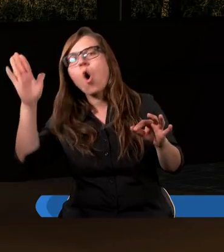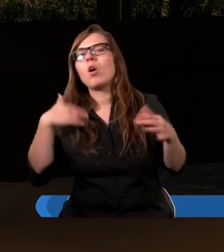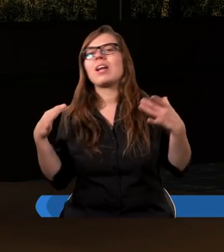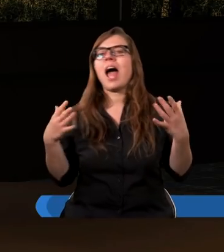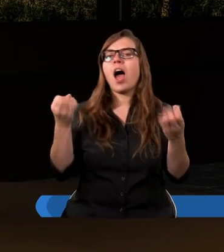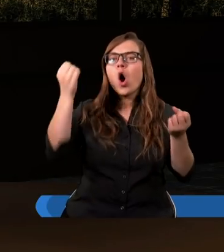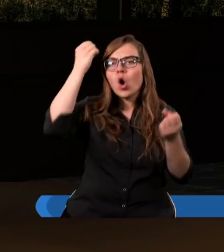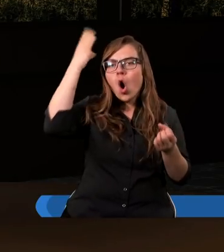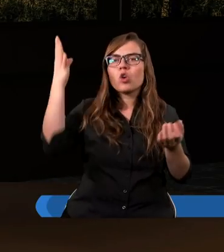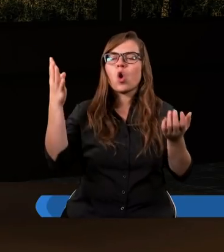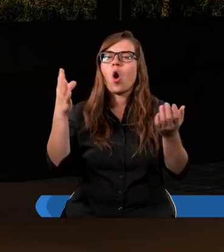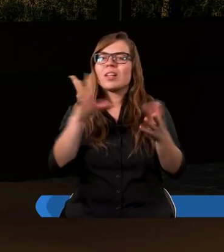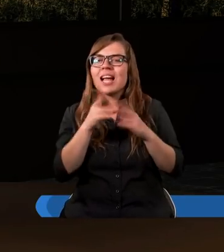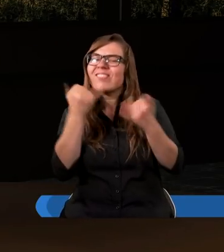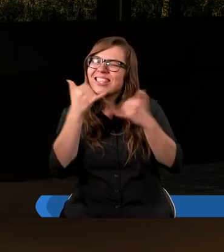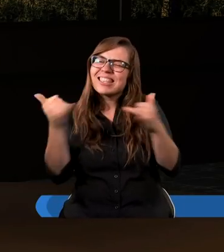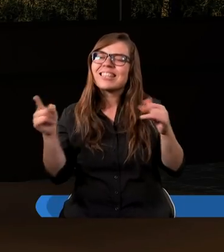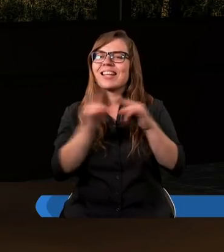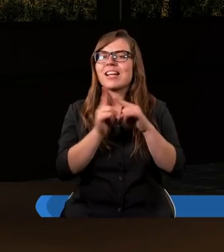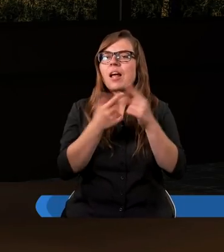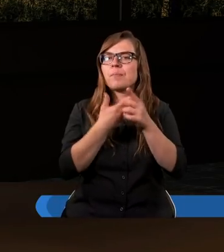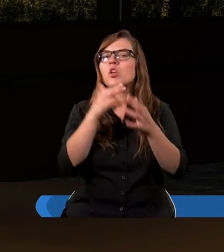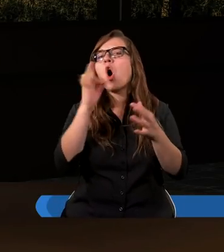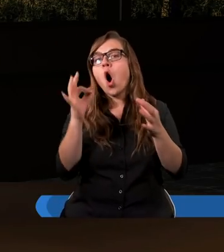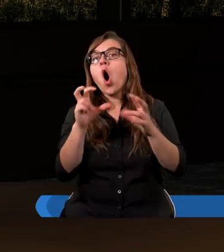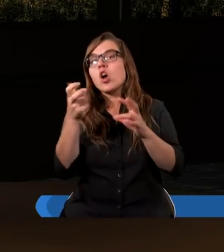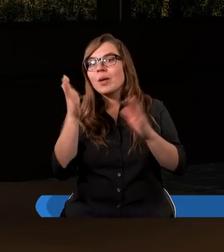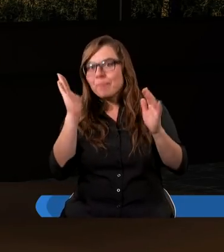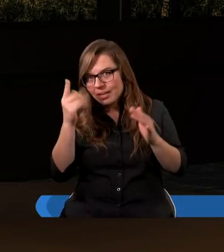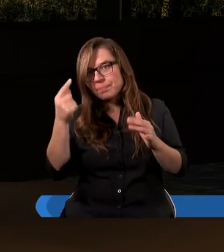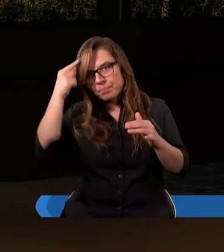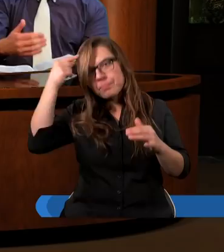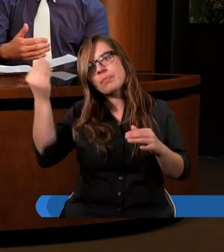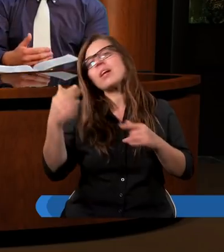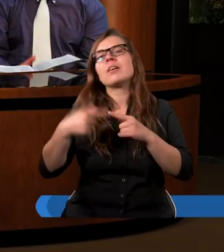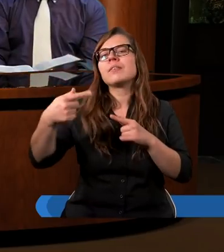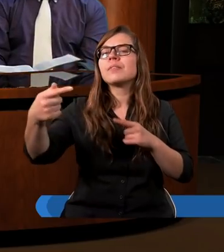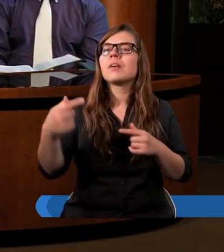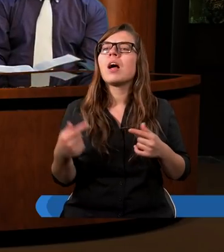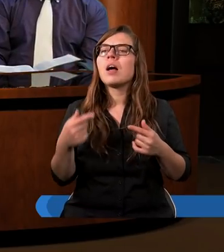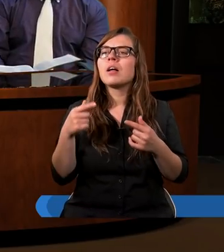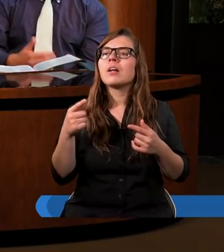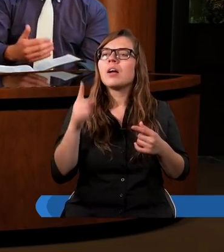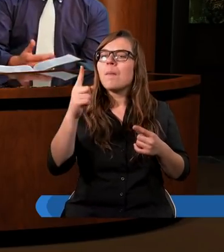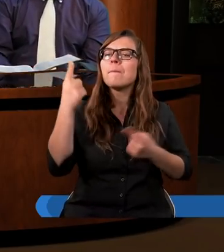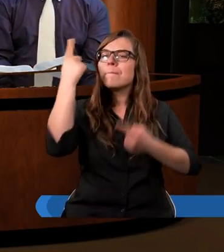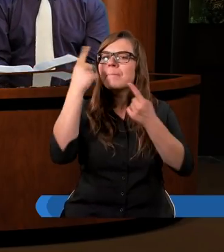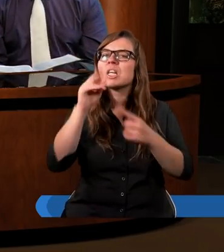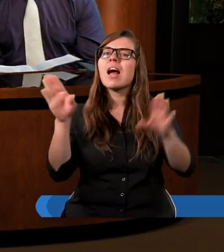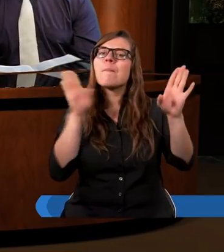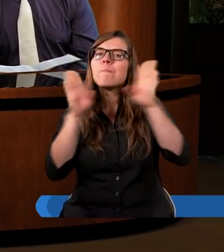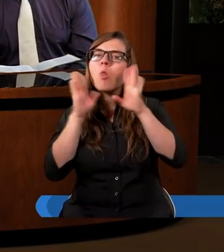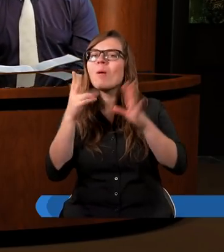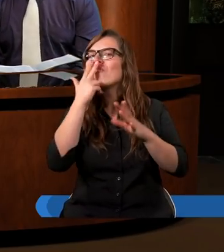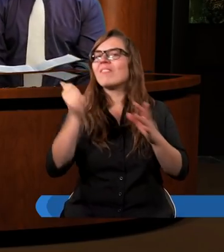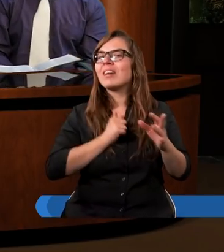rozsądek i wszystko inne, o czym jeszcze będziemy wspominali. Myślę, że podobieństwo